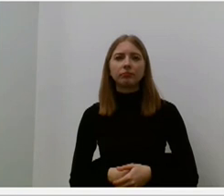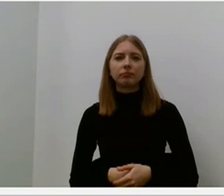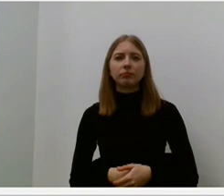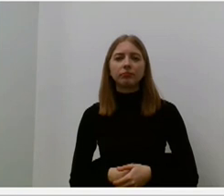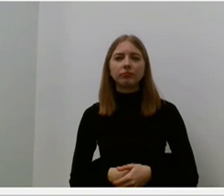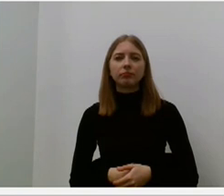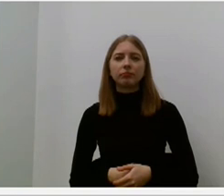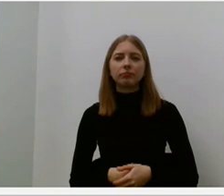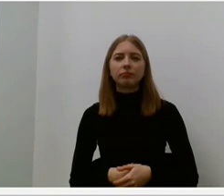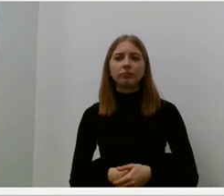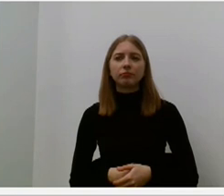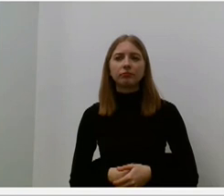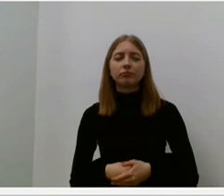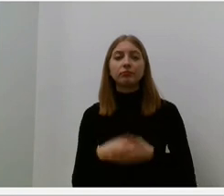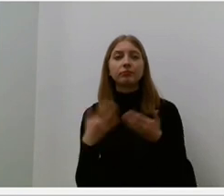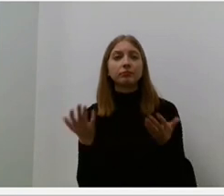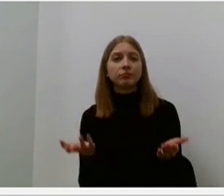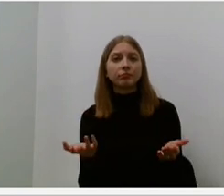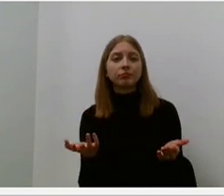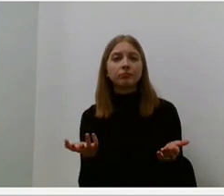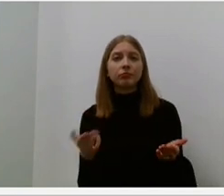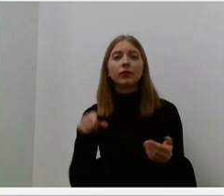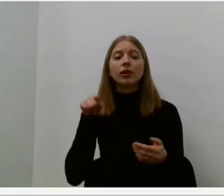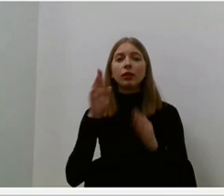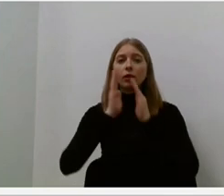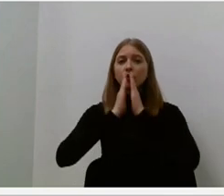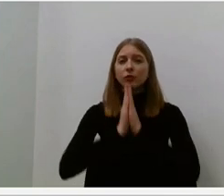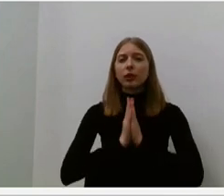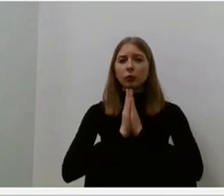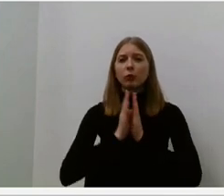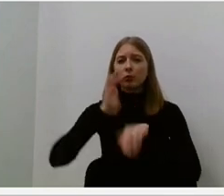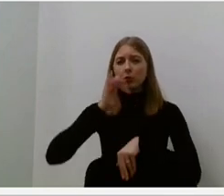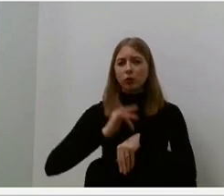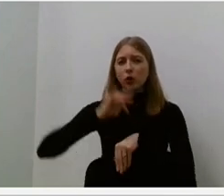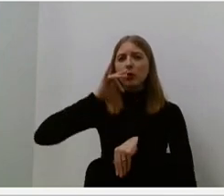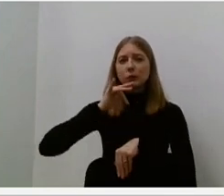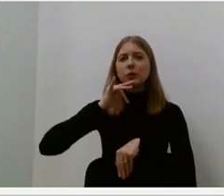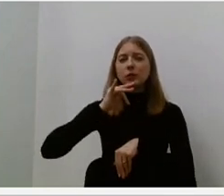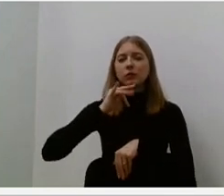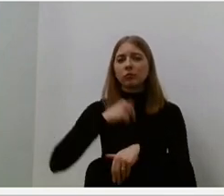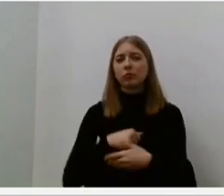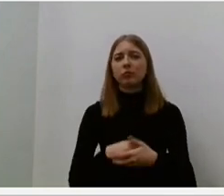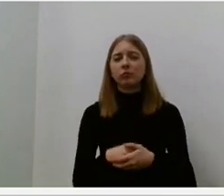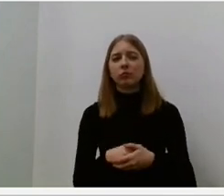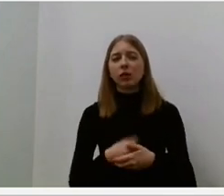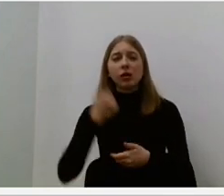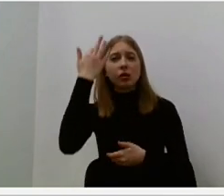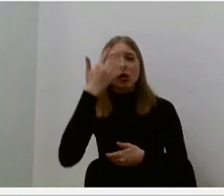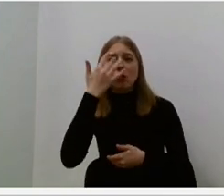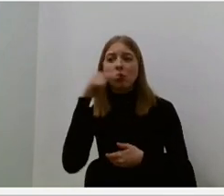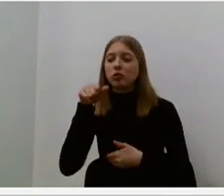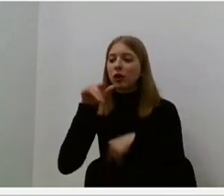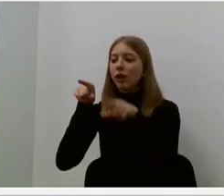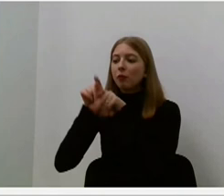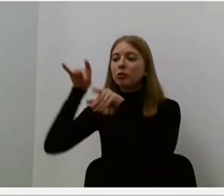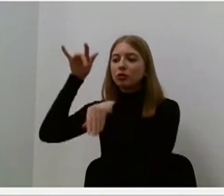Taigi, tas šventumo jausmas atrodo, kad kažko prie kažko švento